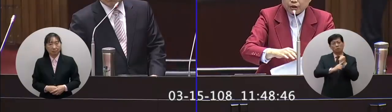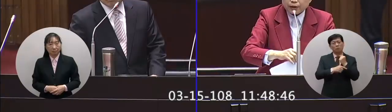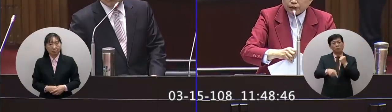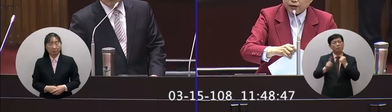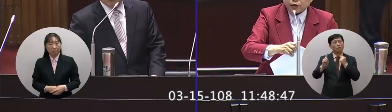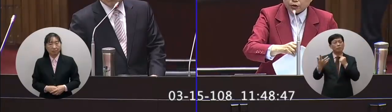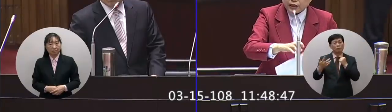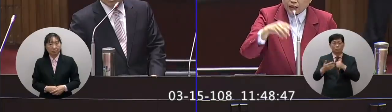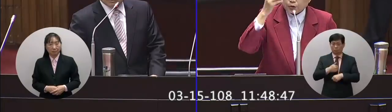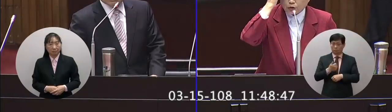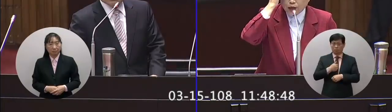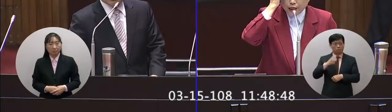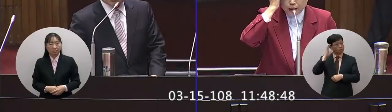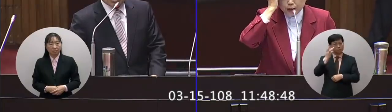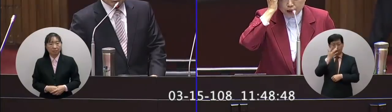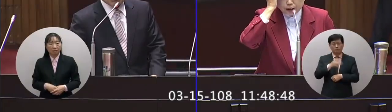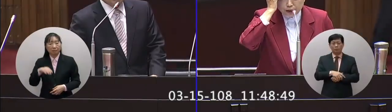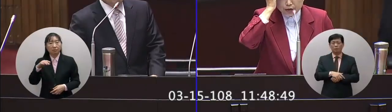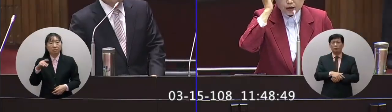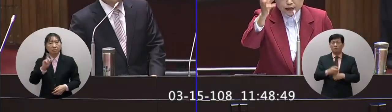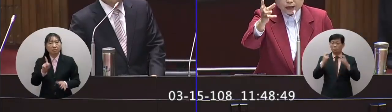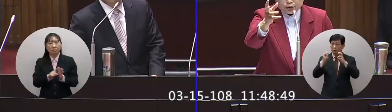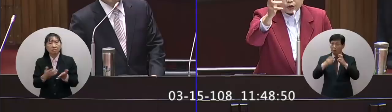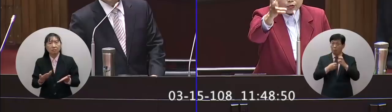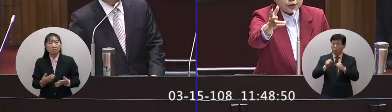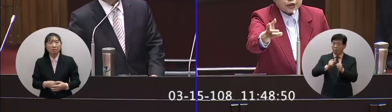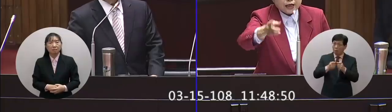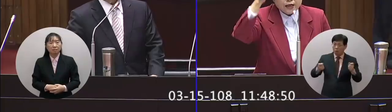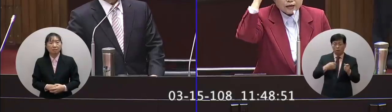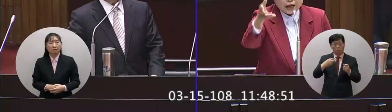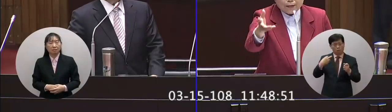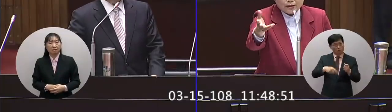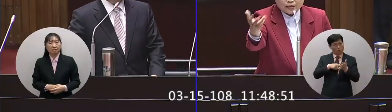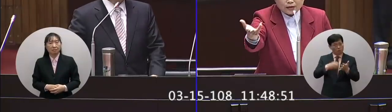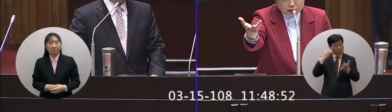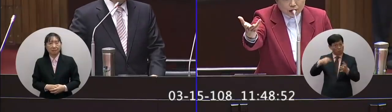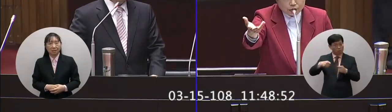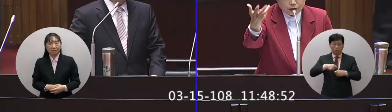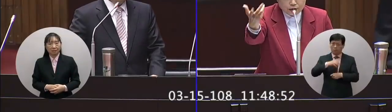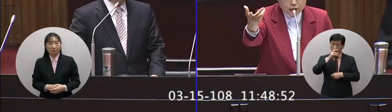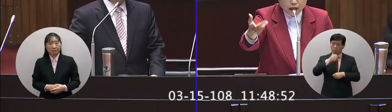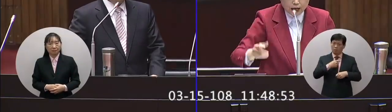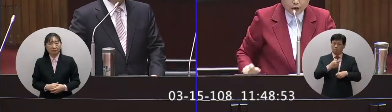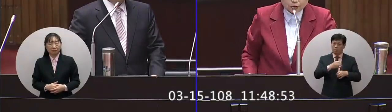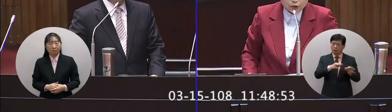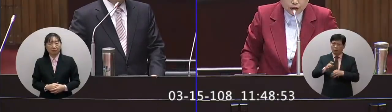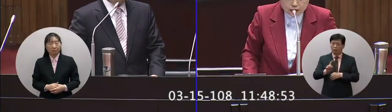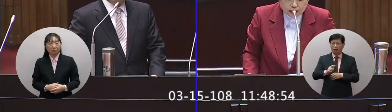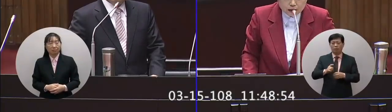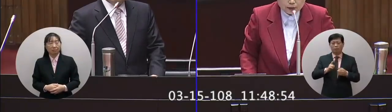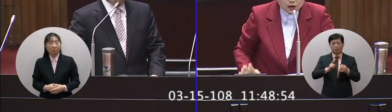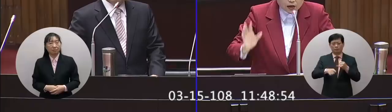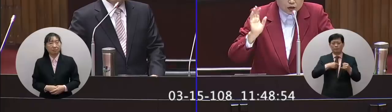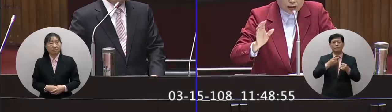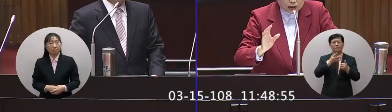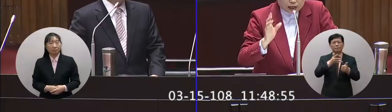法律遺跡是什麼真的我實在聽不懂一個捷運線要延長需要重啟新案這是哪門子行政效率這是還有最後